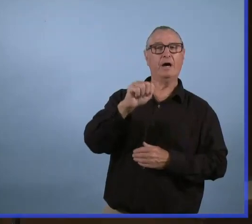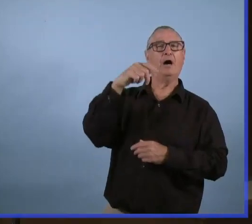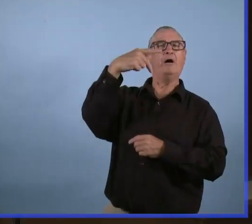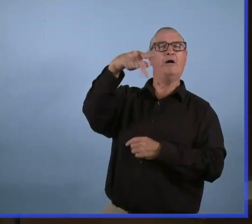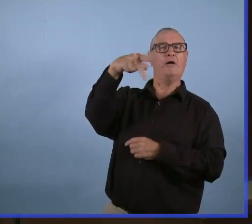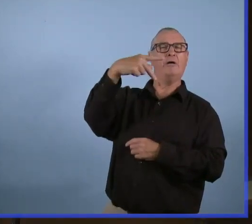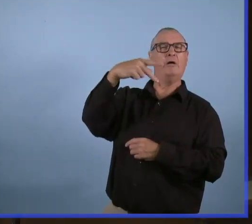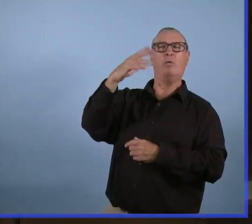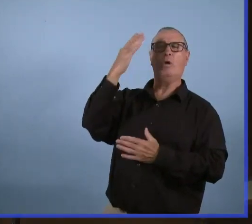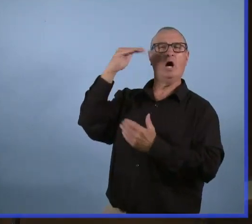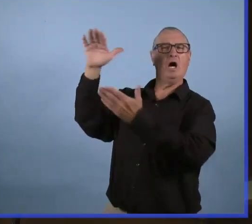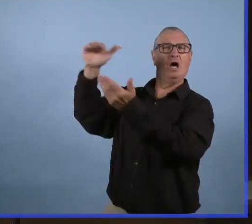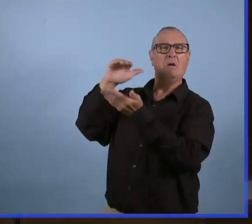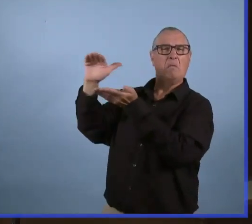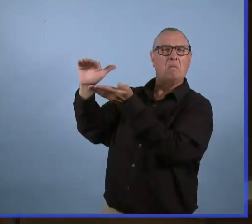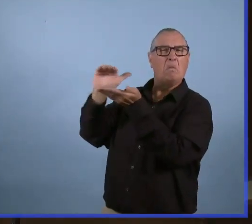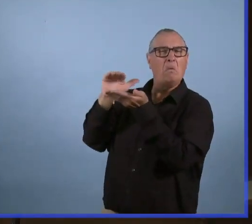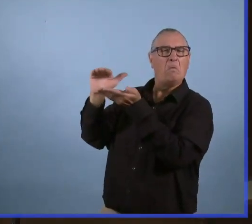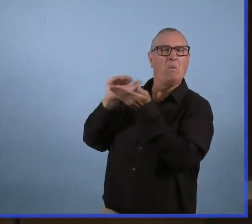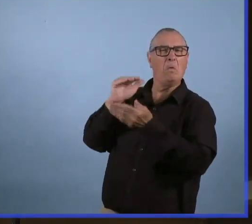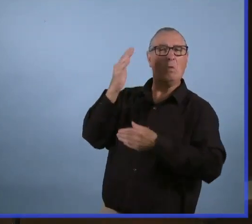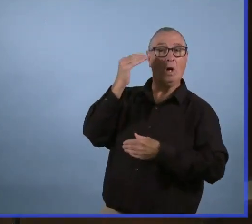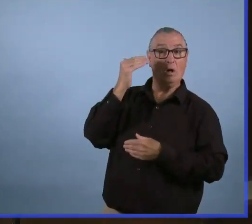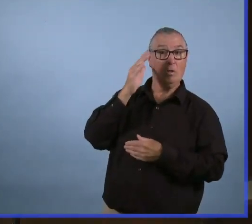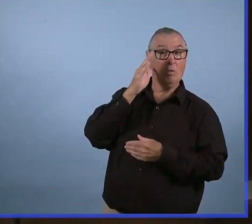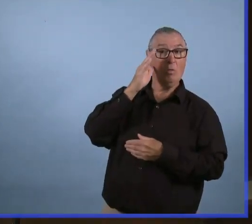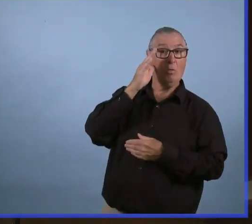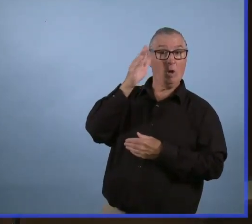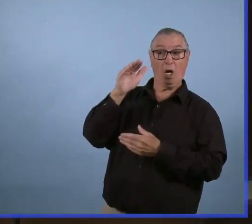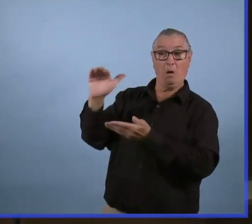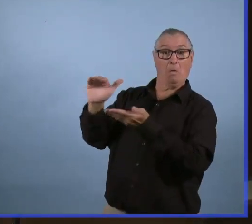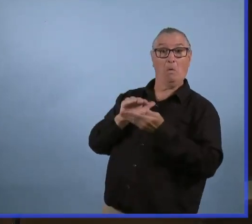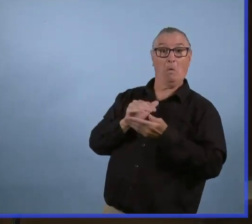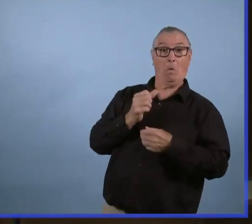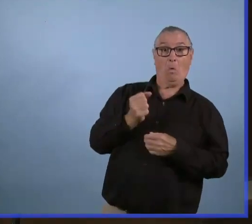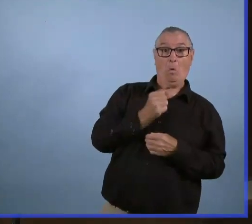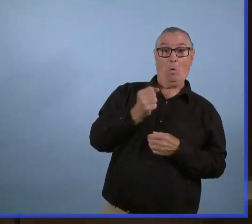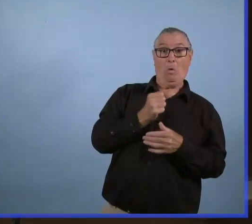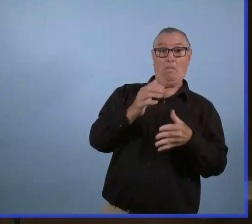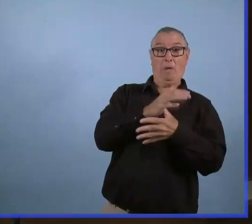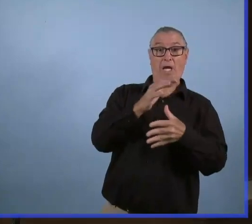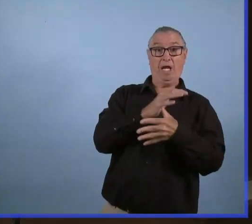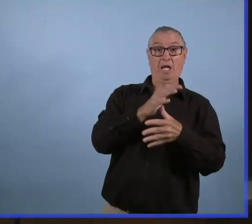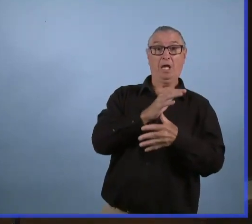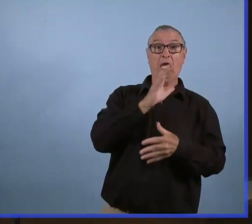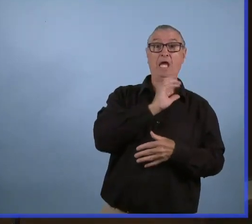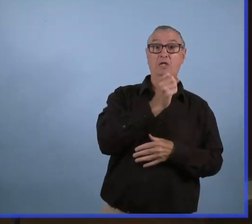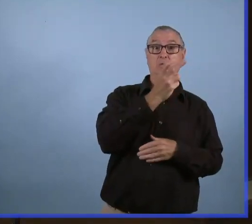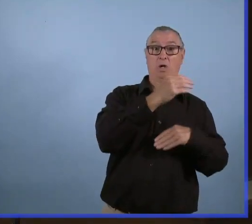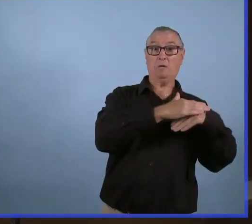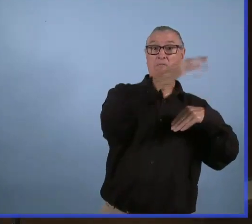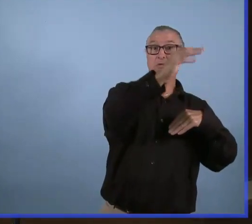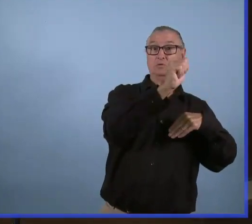Docteur à toile. Pourquoi est-ce qu'il y a un ralentissement des arrivées de Pfizer ? Et est-ce que la province va